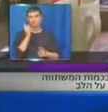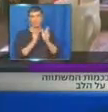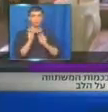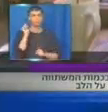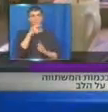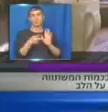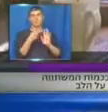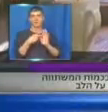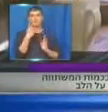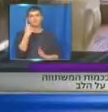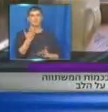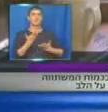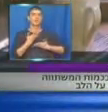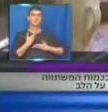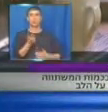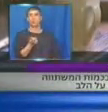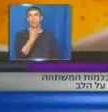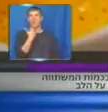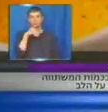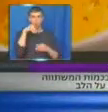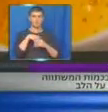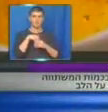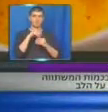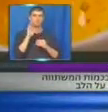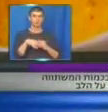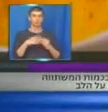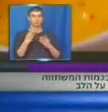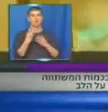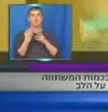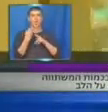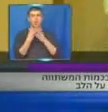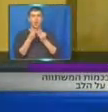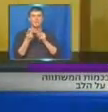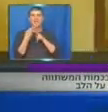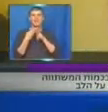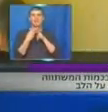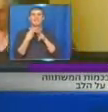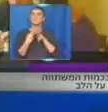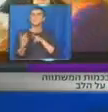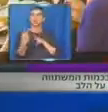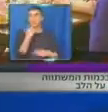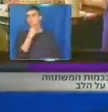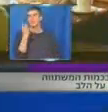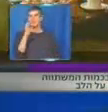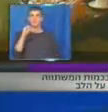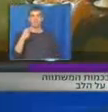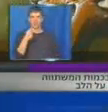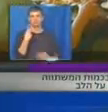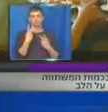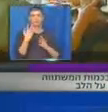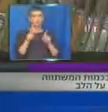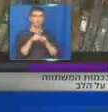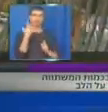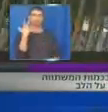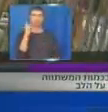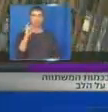פעמיים, פעם אחת קיבלו גלולה שמכילה את הקפאין הטהור כ-200 מיליגרם, שזה שווה ערך לשלוש כוסות